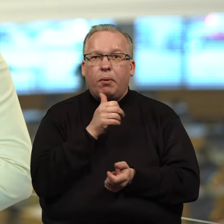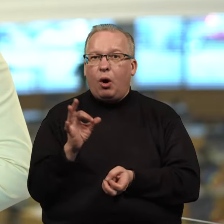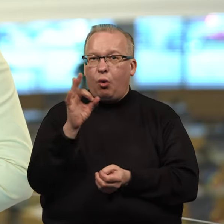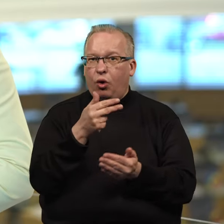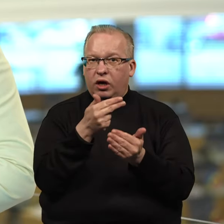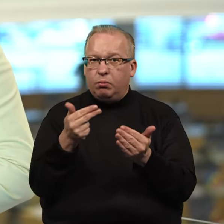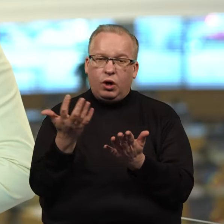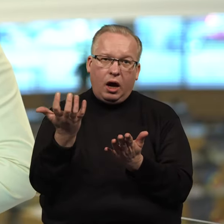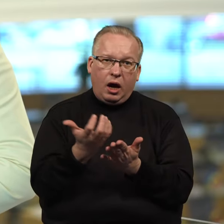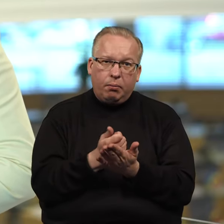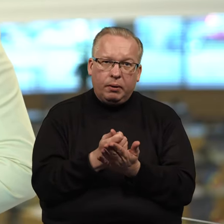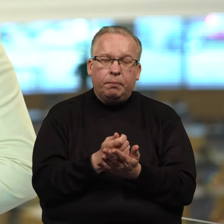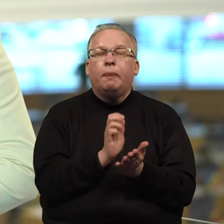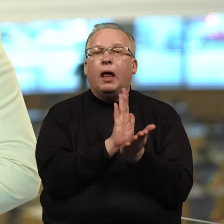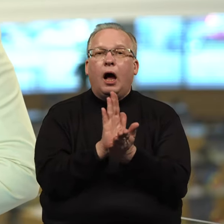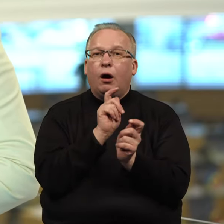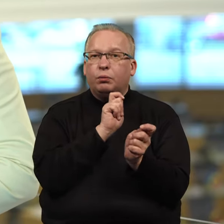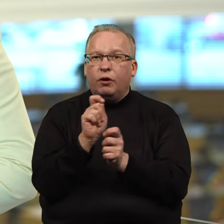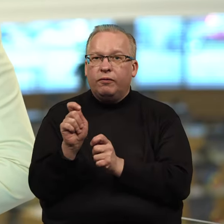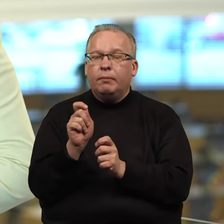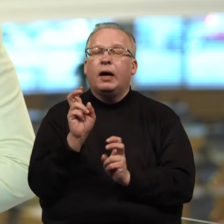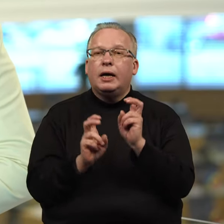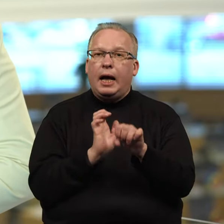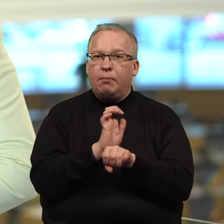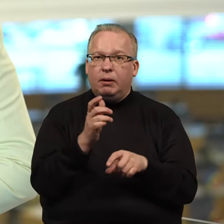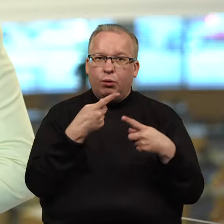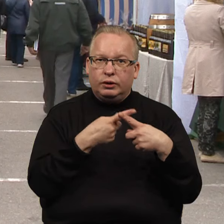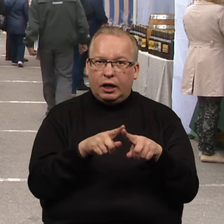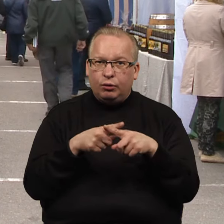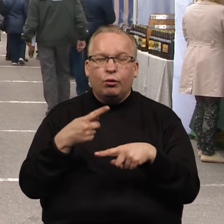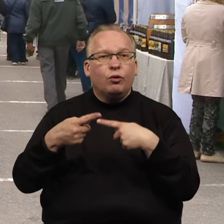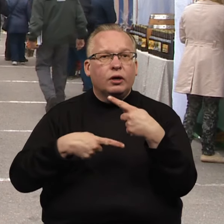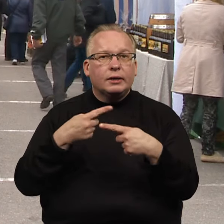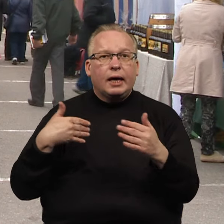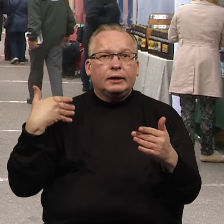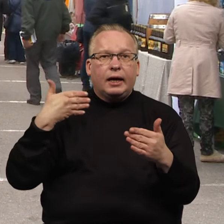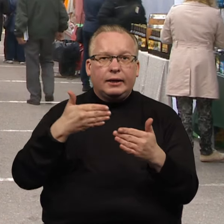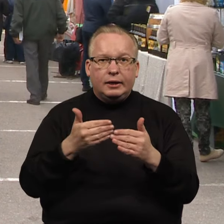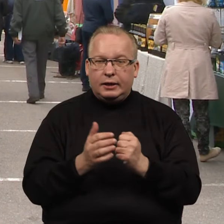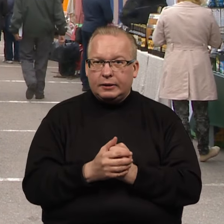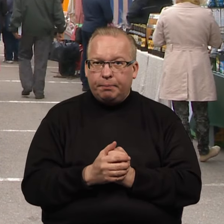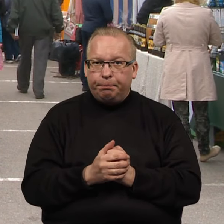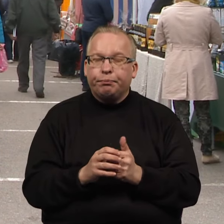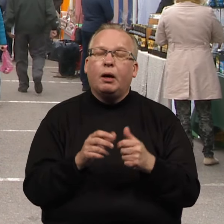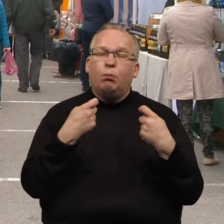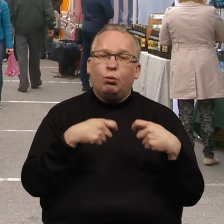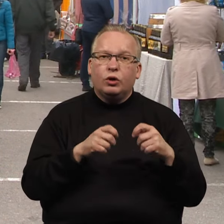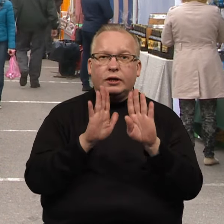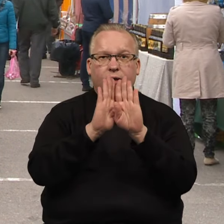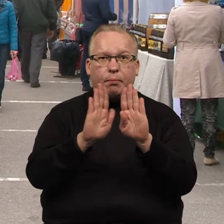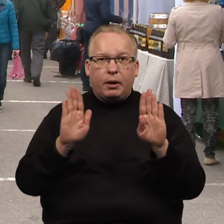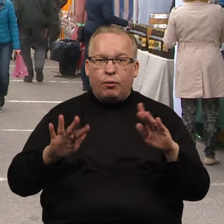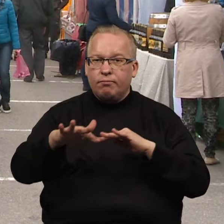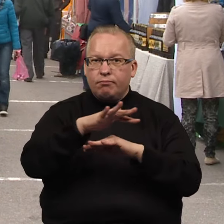įmonių gautus, apdovanojimus, gamybos technologijas, tradicijas. Prie mūsų pataisas, mugėse parodose ir